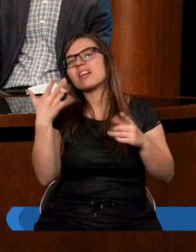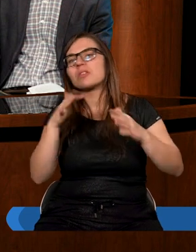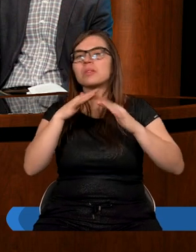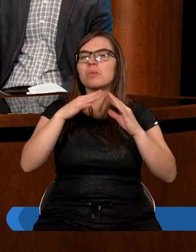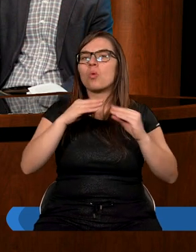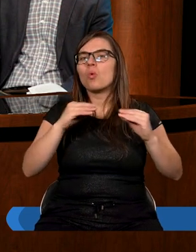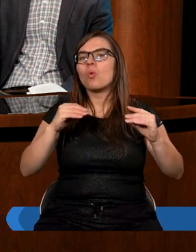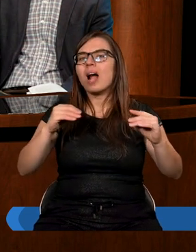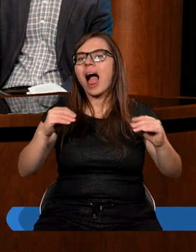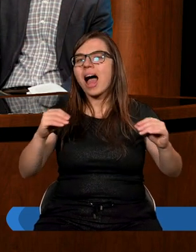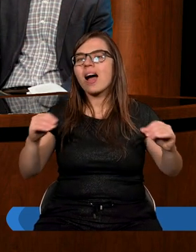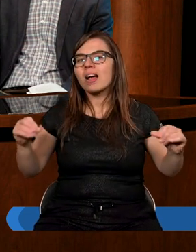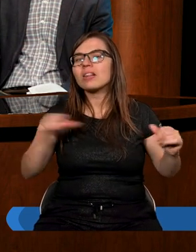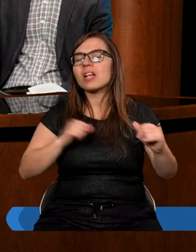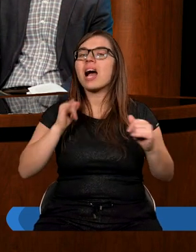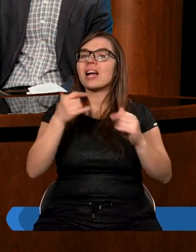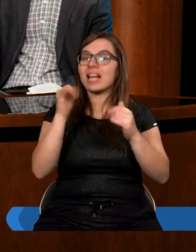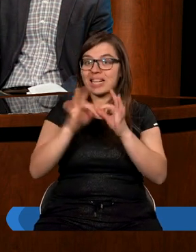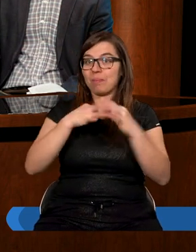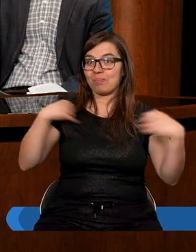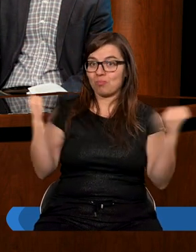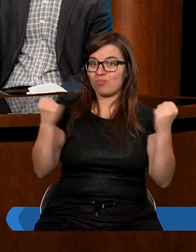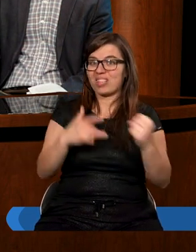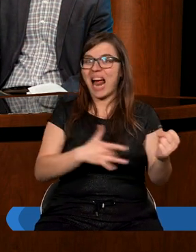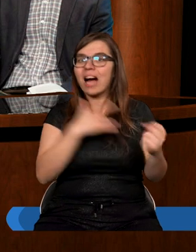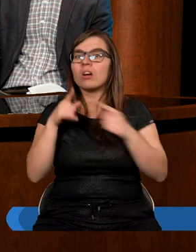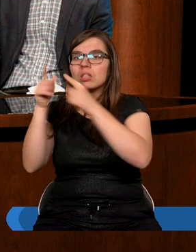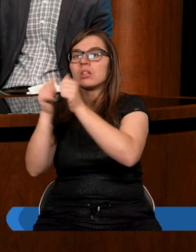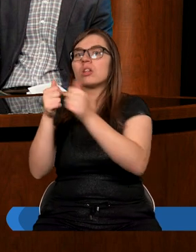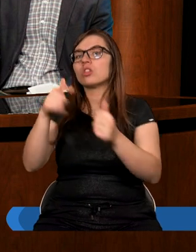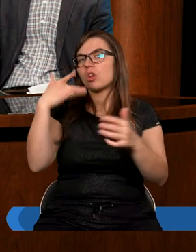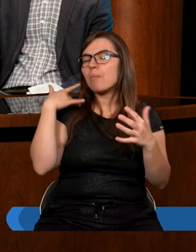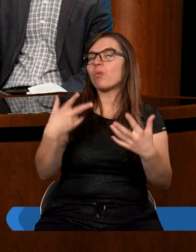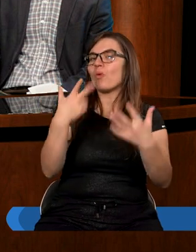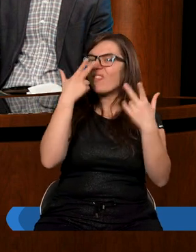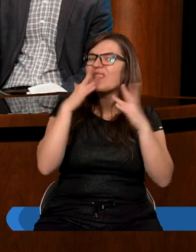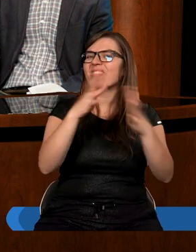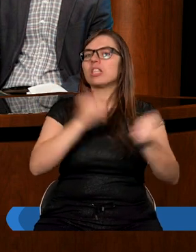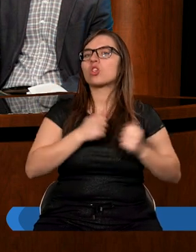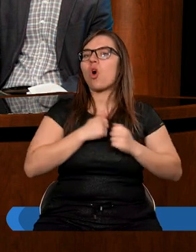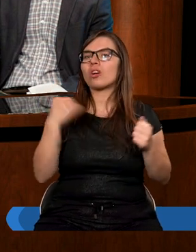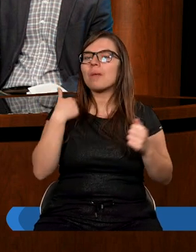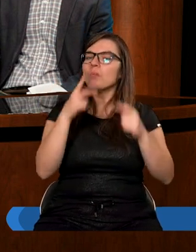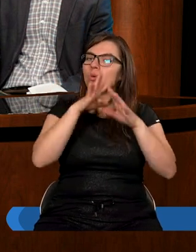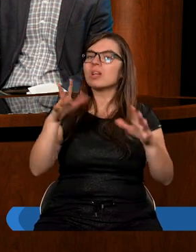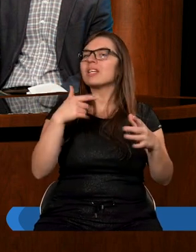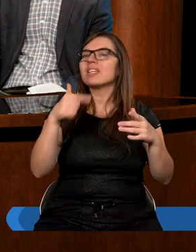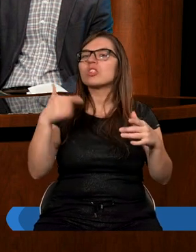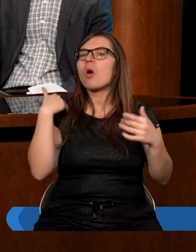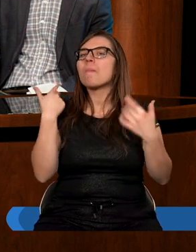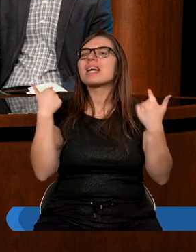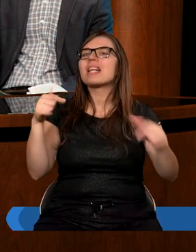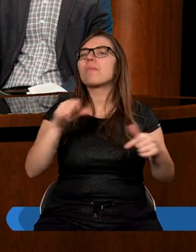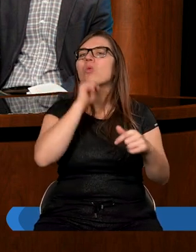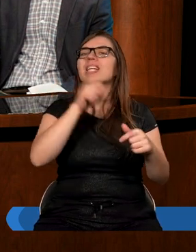a jednak jakbym była tak rozkochana tą pierwszą miłością, to by ze mnie aż dotryskało i bym nie umiała tego powstrzymać, bym nie zwracała w ogóle uwagi na to, co